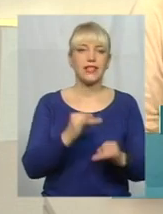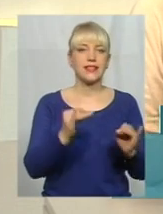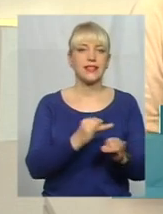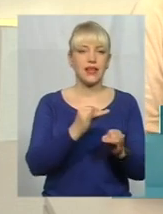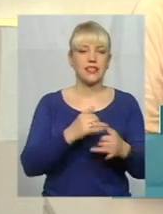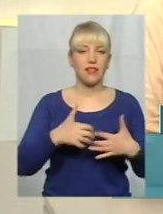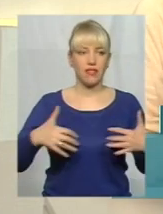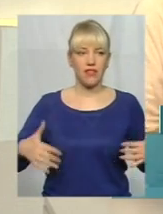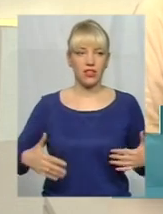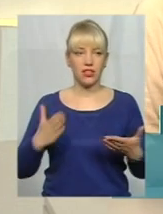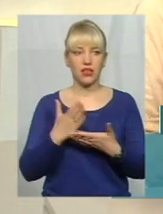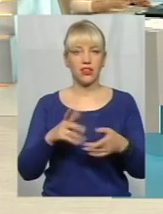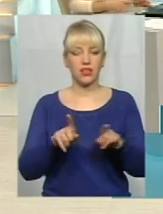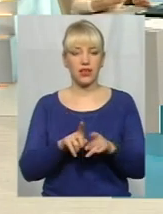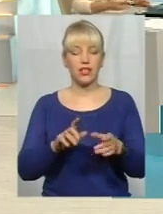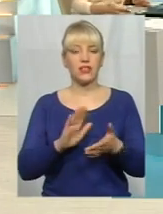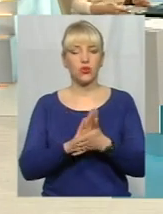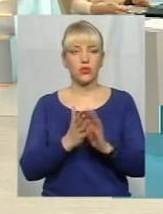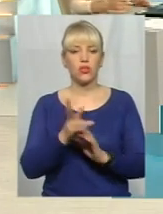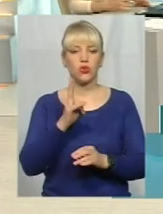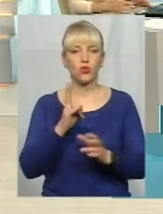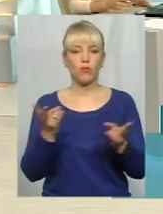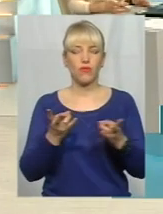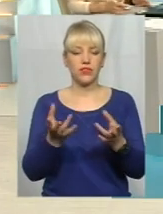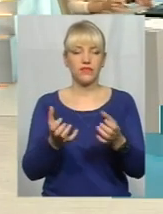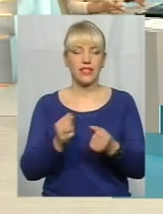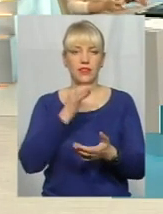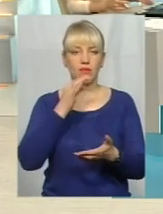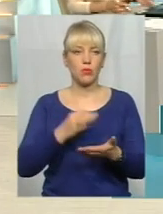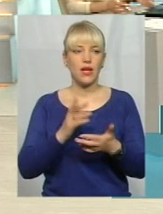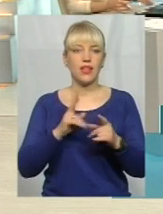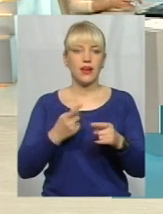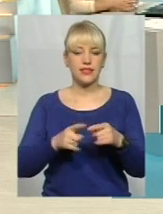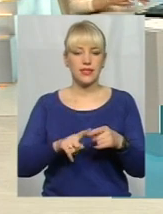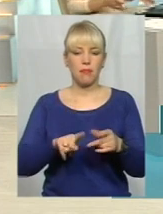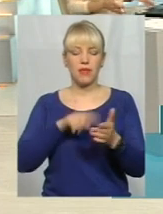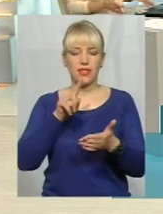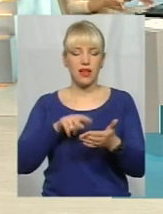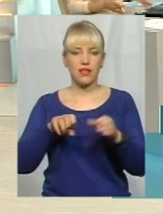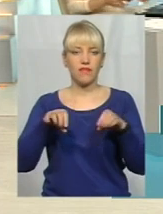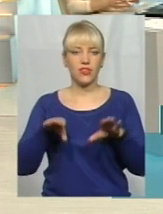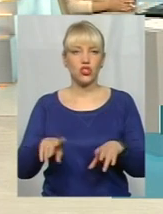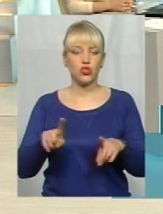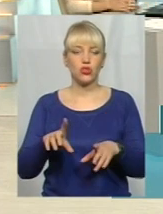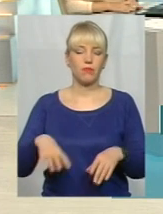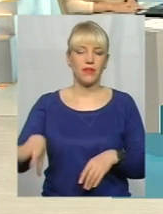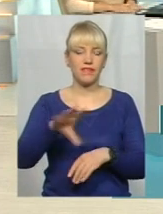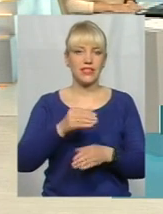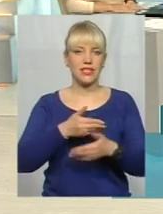от маємо у цю ситуацію все ж таки, хто має взяти відповідальність, Як це питання має вирішитись, аби ми всі жили,